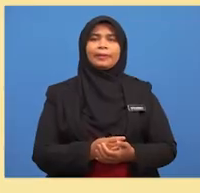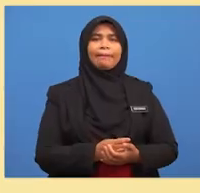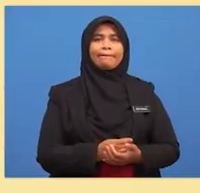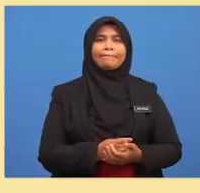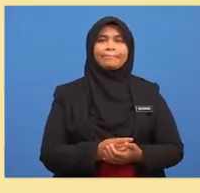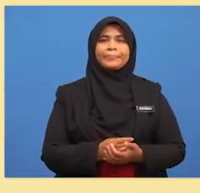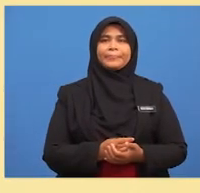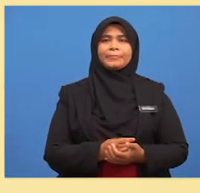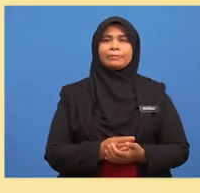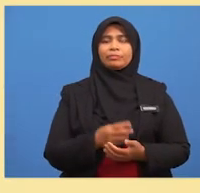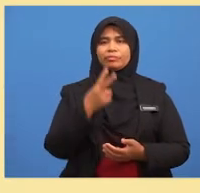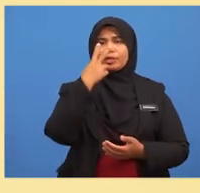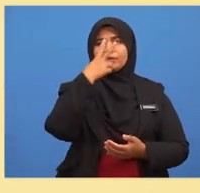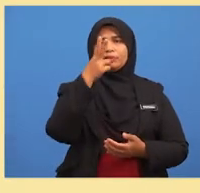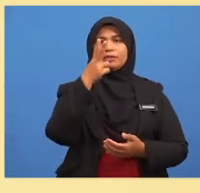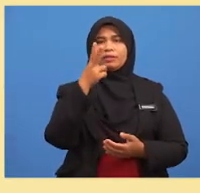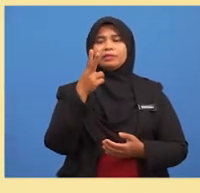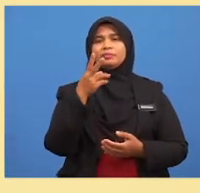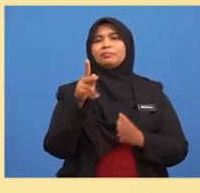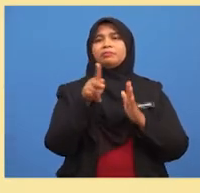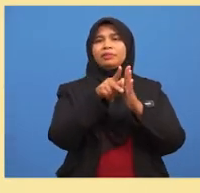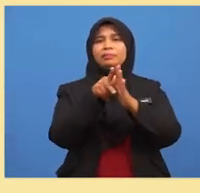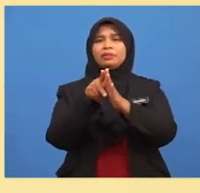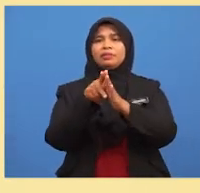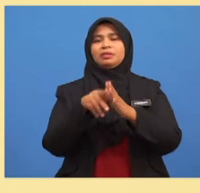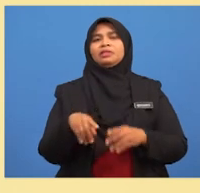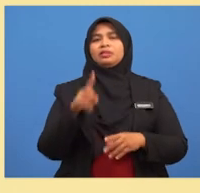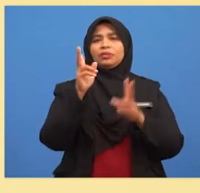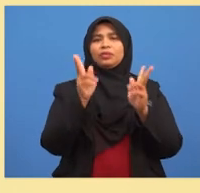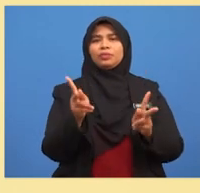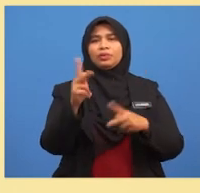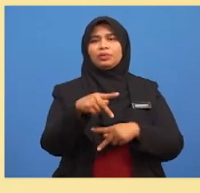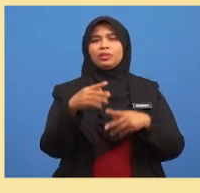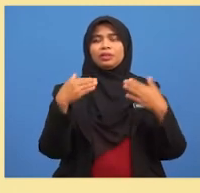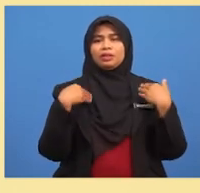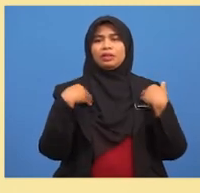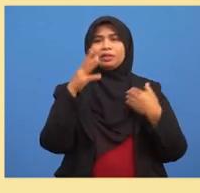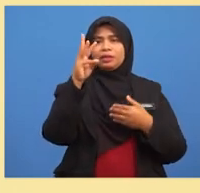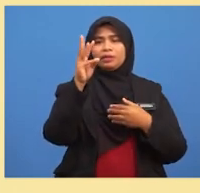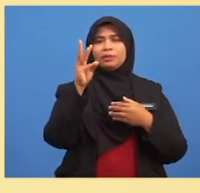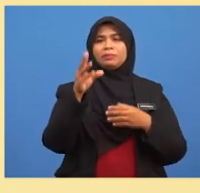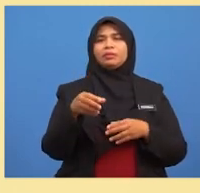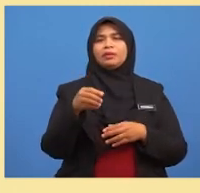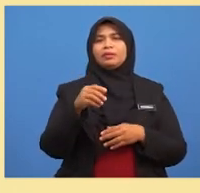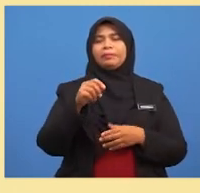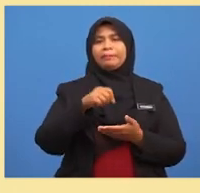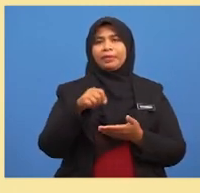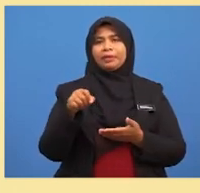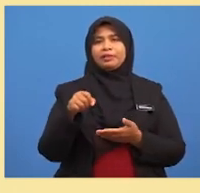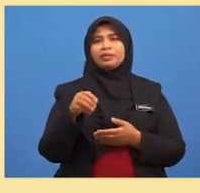Lihat paparan Sebuah kotak mengandungi 6 batang pen biru